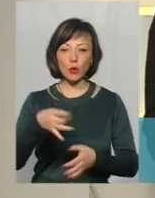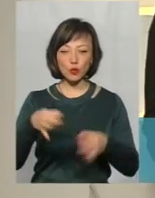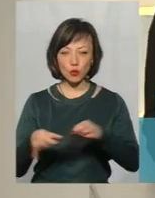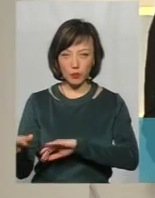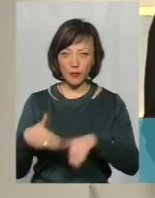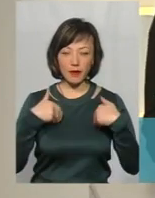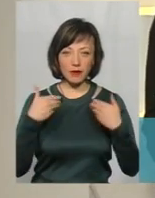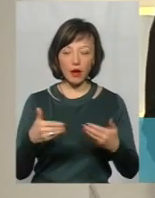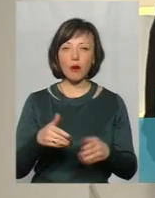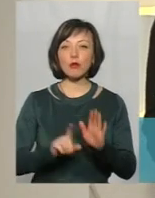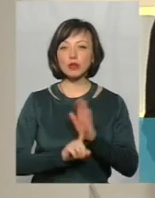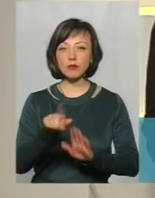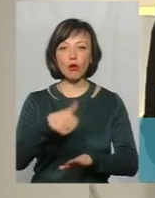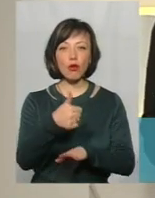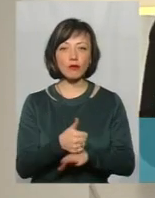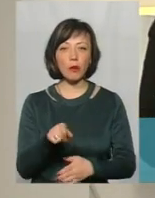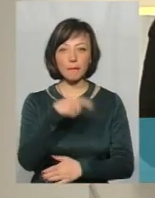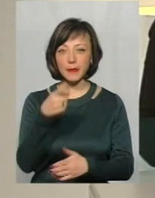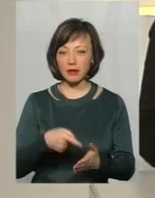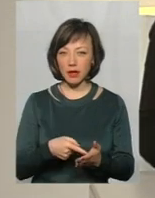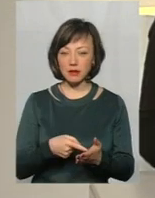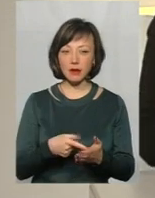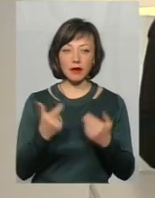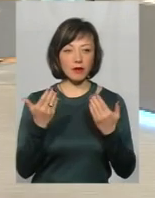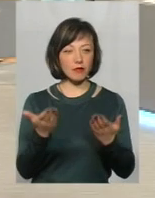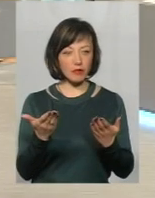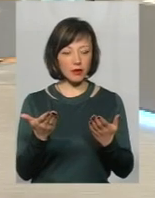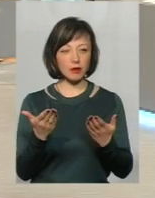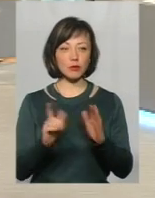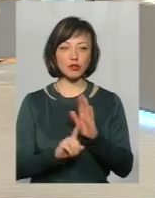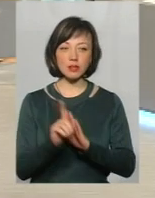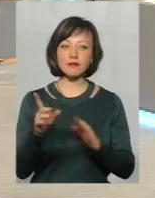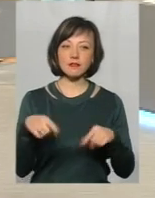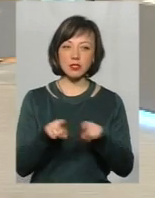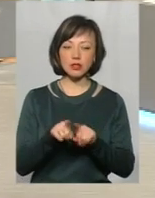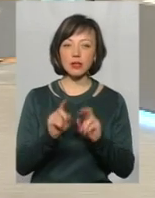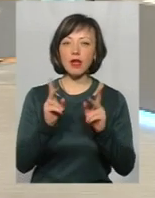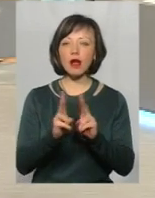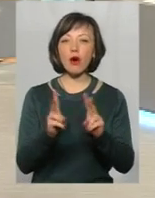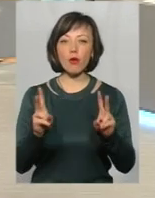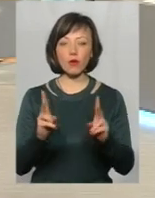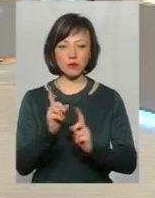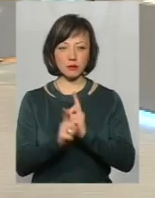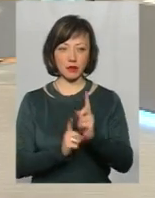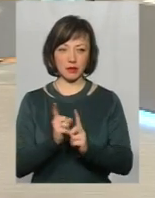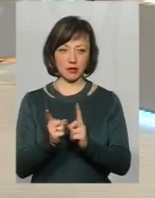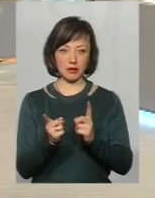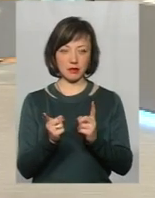почнемо з головного питання. Пане Антон, напевно ви почніть. Все ж таки, як і для кого змінилися?